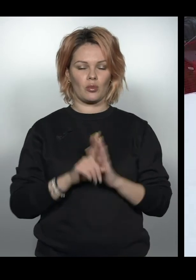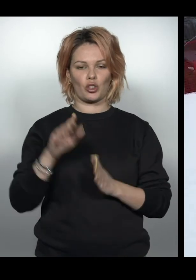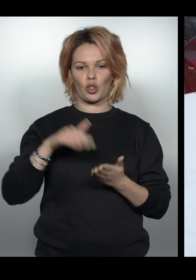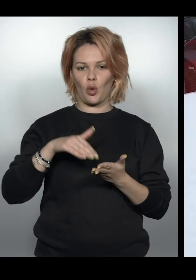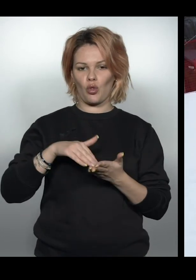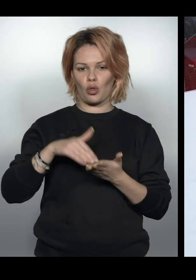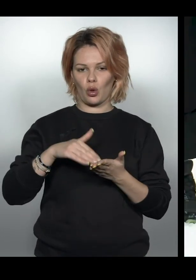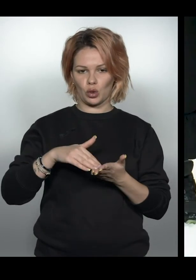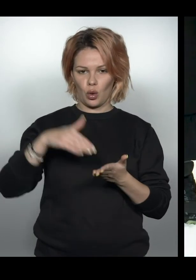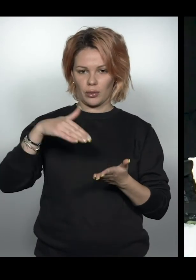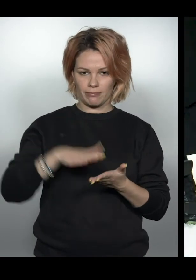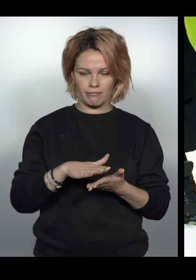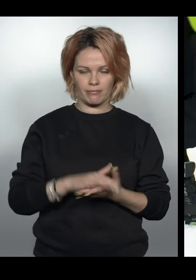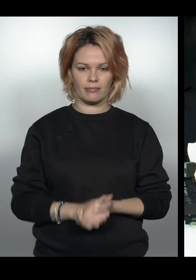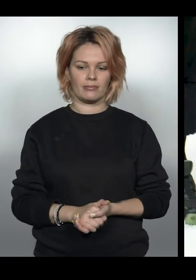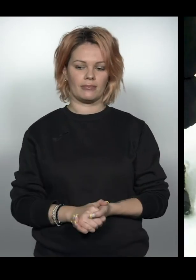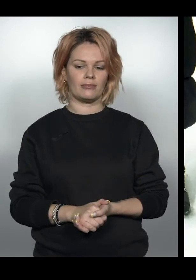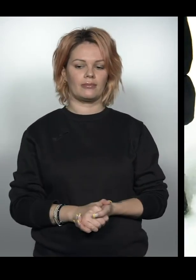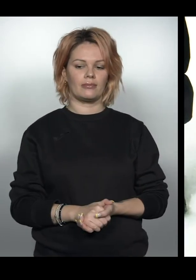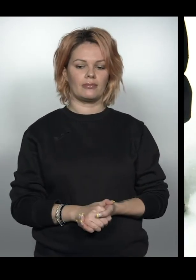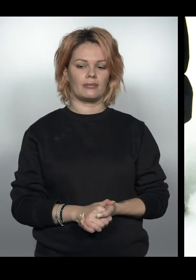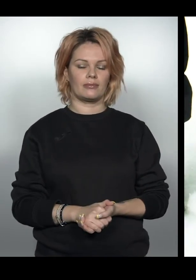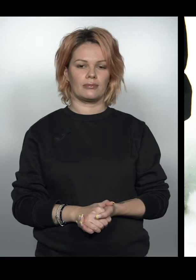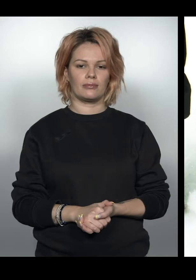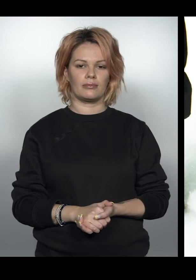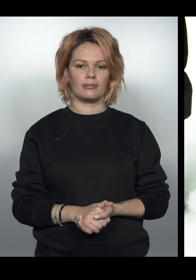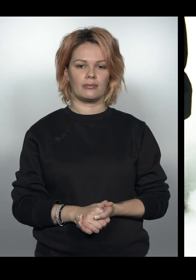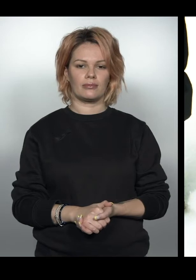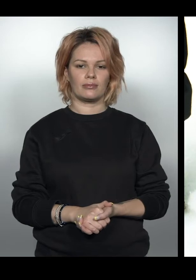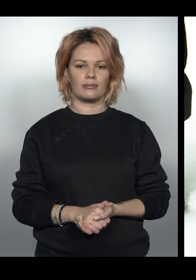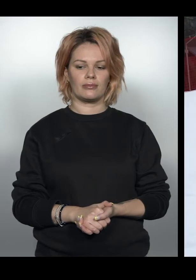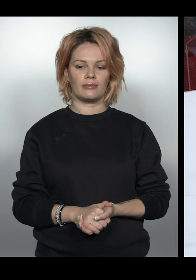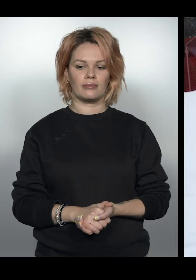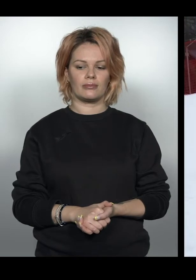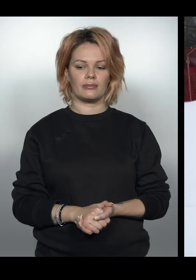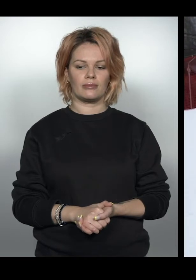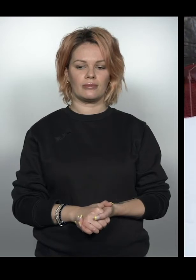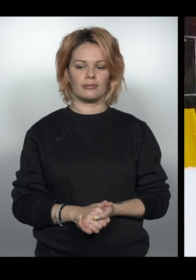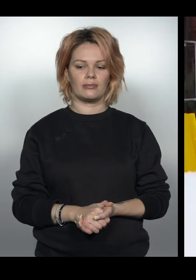носок. П'ятка. І застігнути. Так.